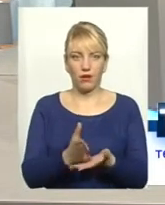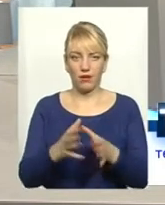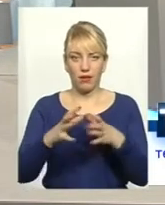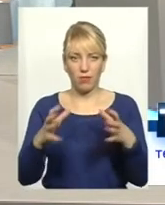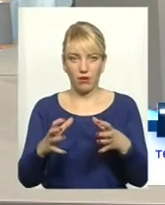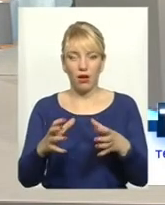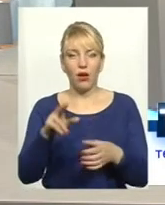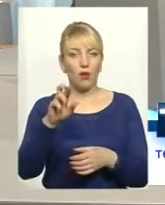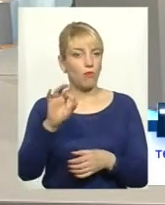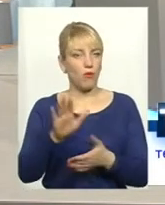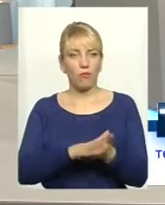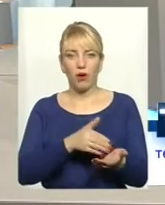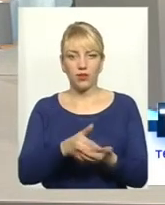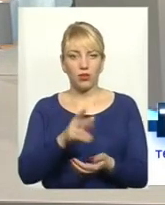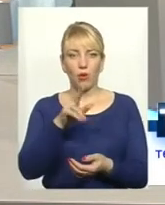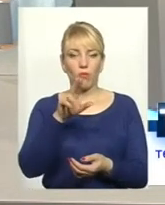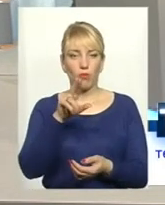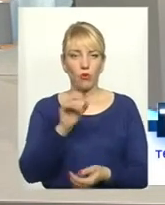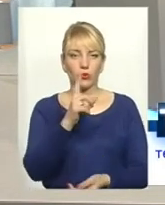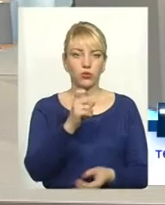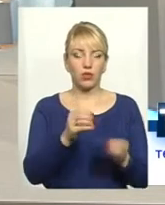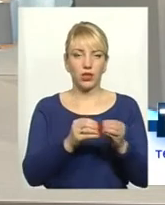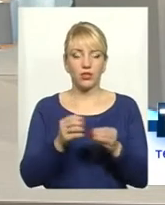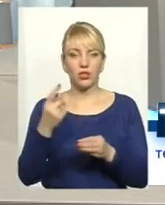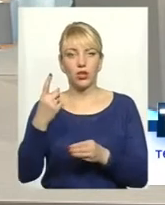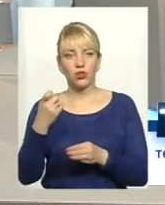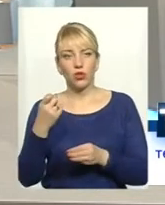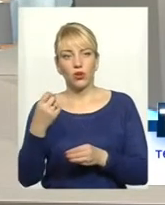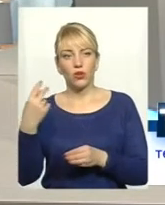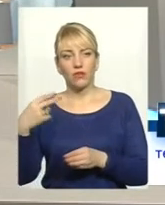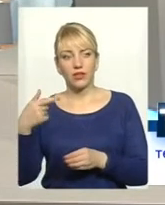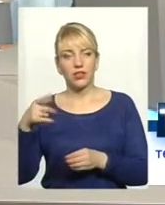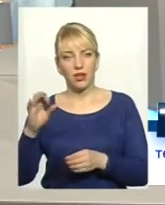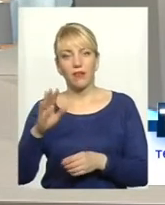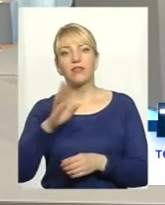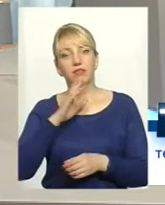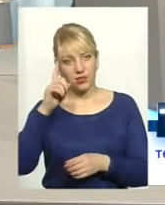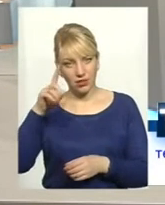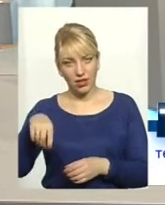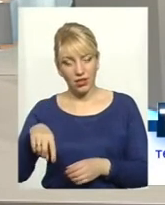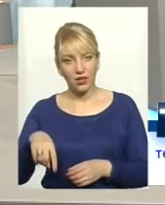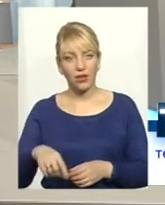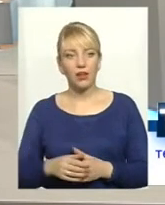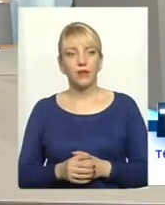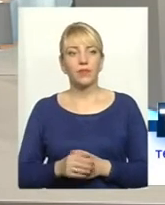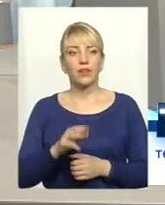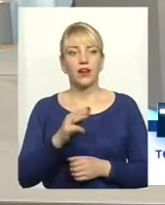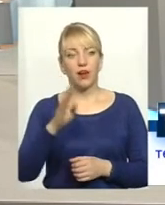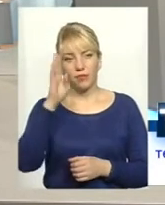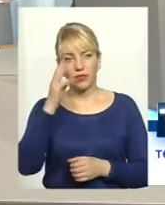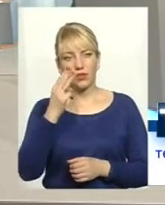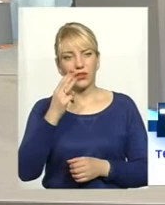масло вже по 110-112 гривень. Пані, це відомо? А пані, хто ж я хотів би до нього